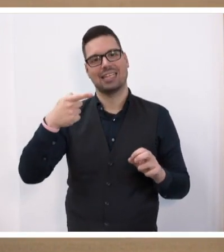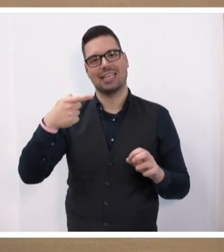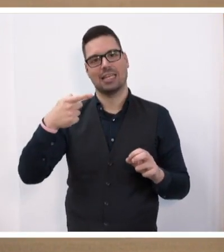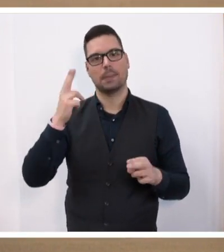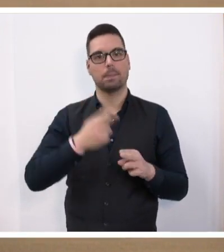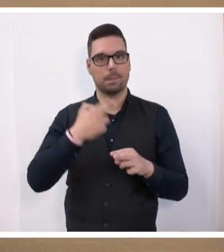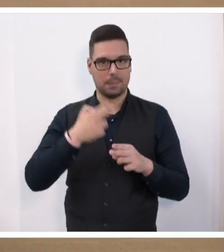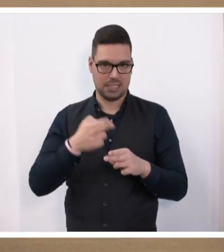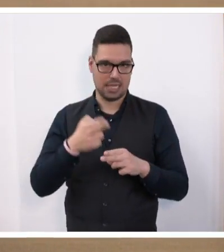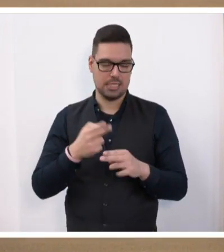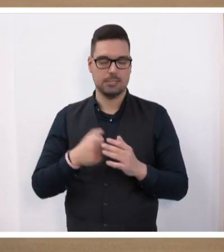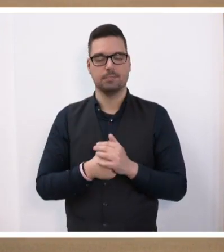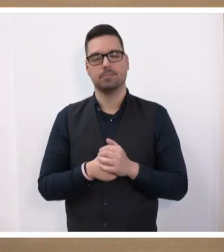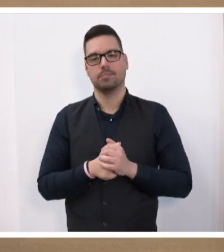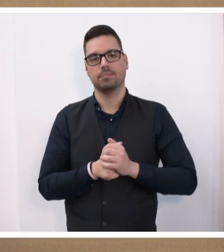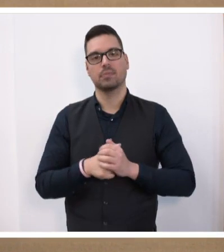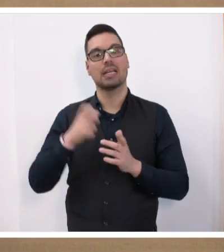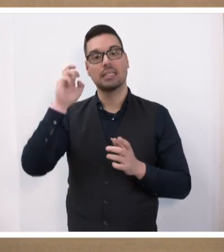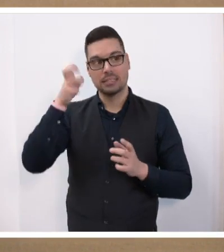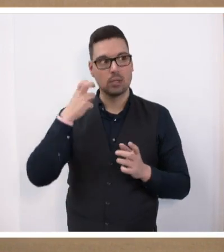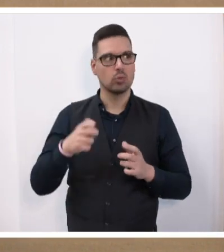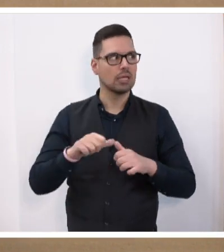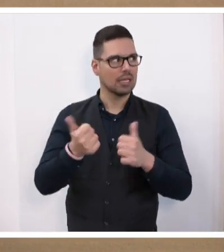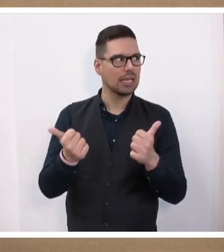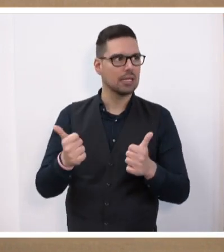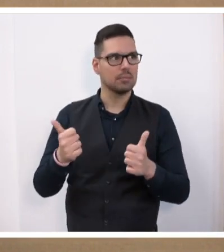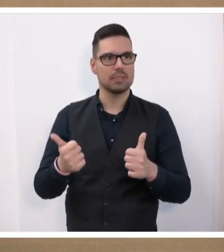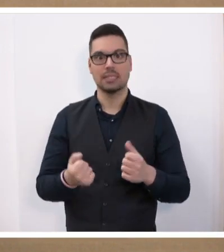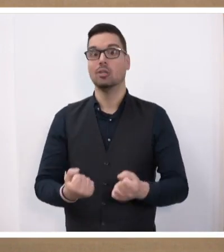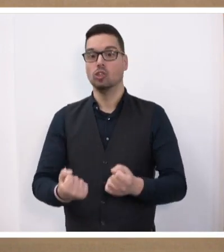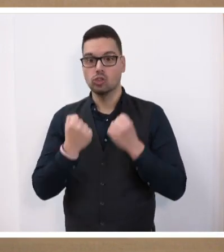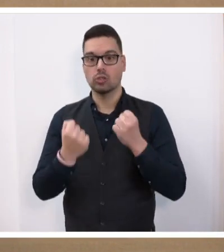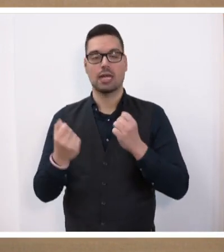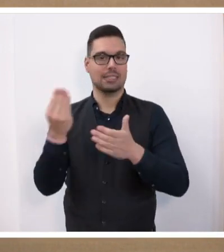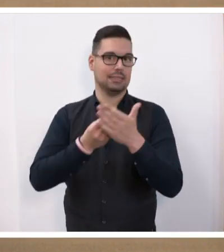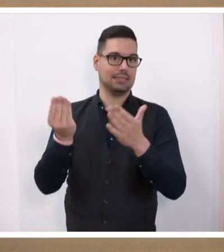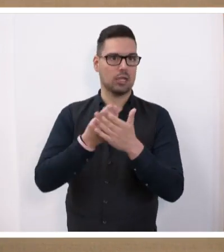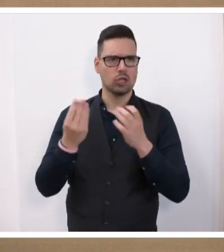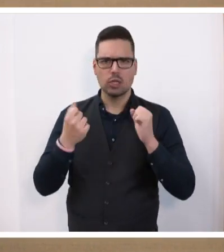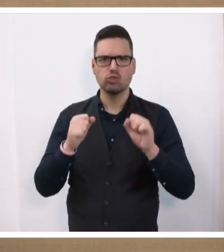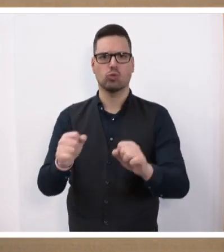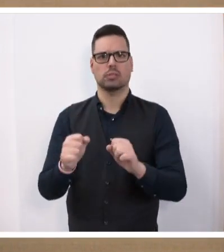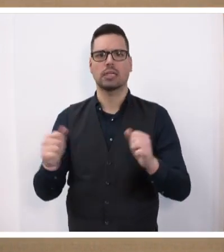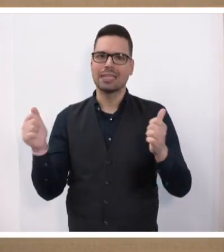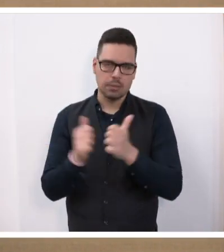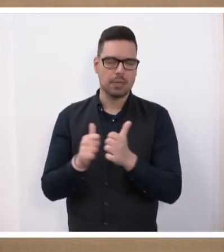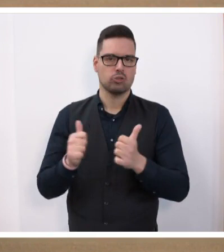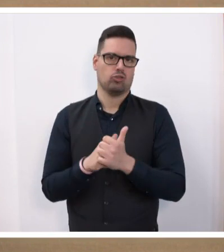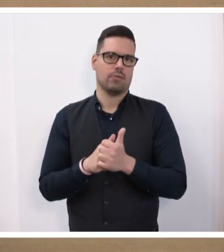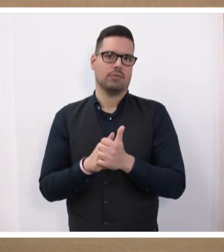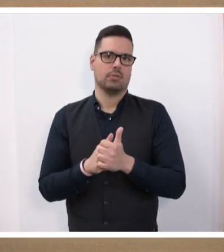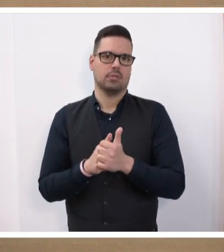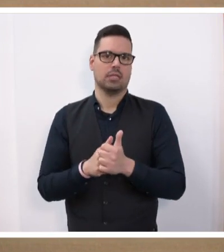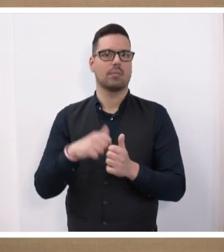muss leben und ich sage, Salui wird leben. Wir haben ein starkes Zeichen der Entschlossenheit, aber auch der Gemeinschaft gesendet. Wir haben